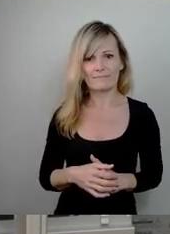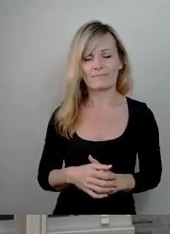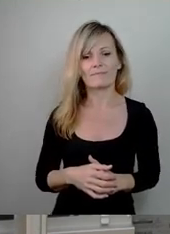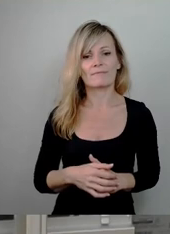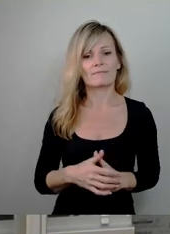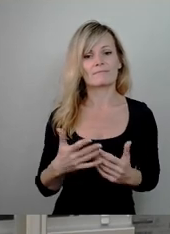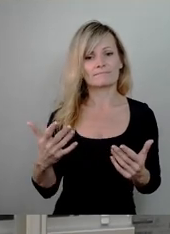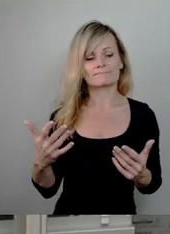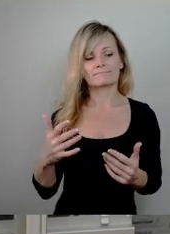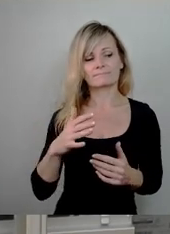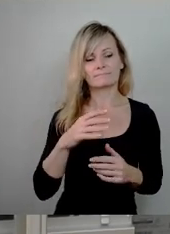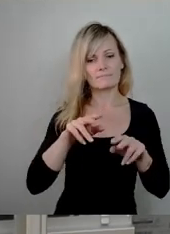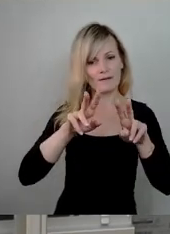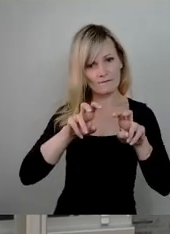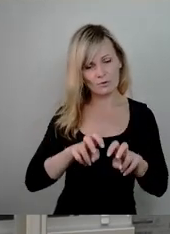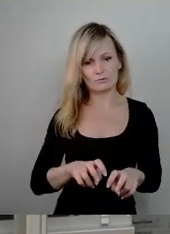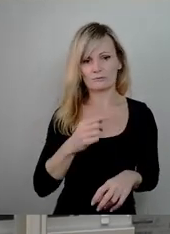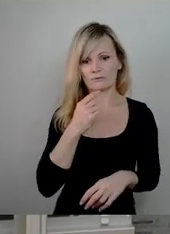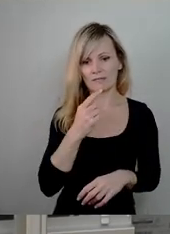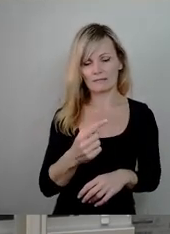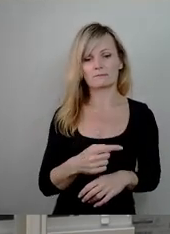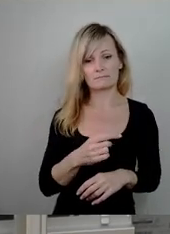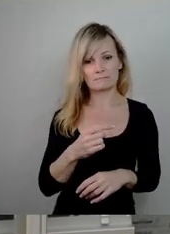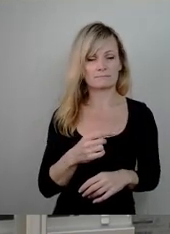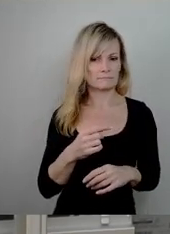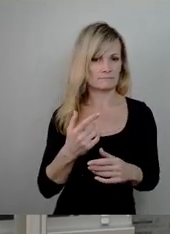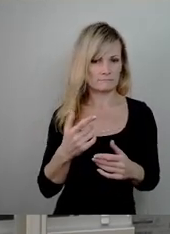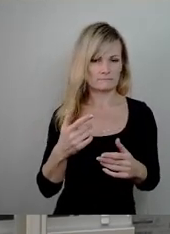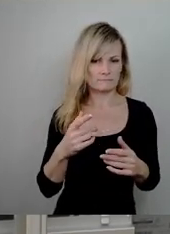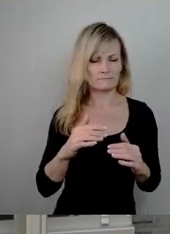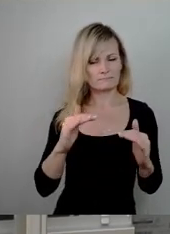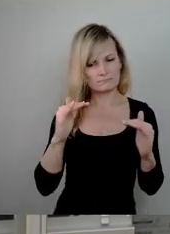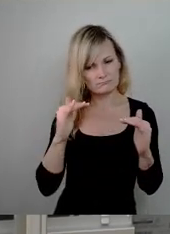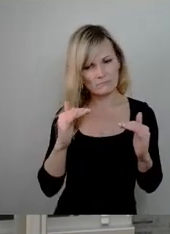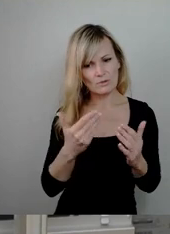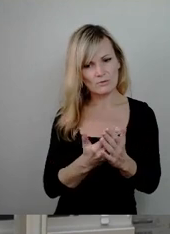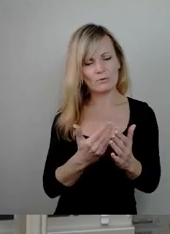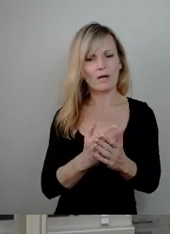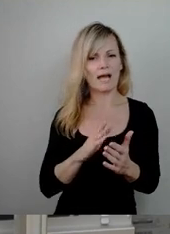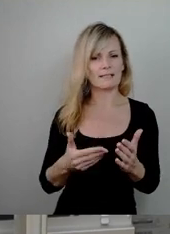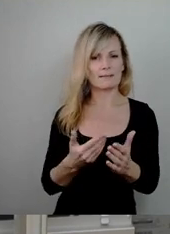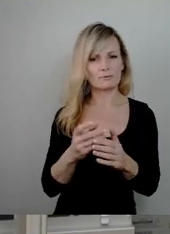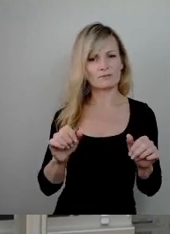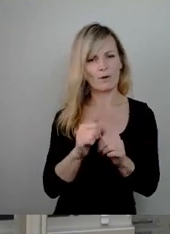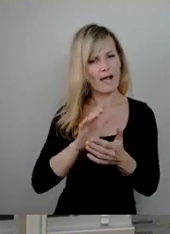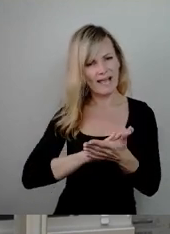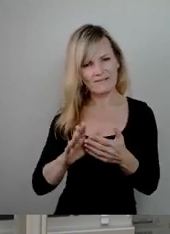wonach niedrigschwellige Angebotsformen im Bereich der Grundbildung hohe Wirkungskraft erschließen könnten.